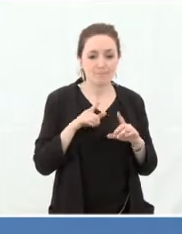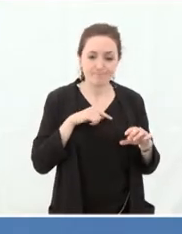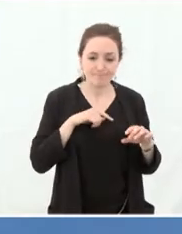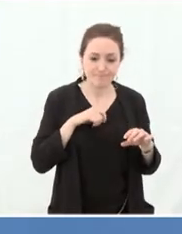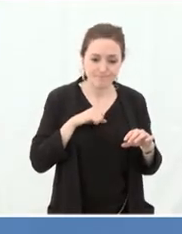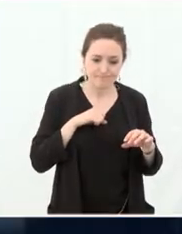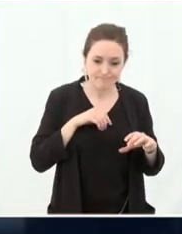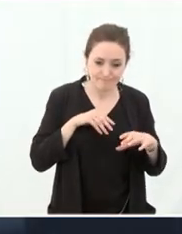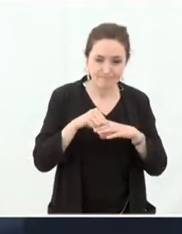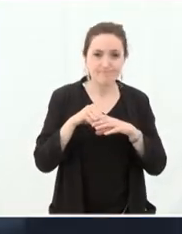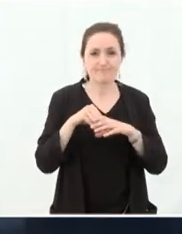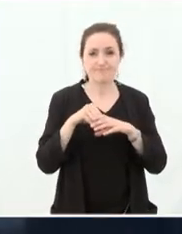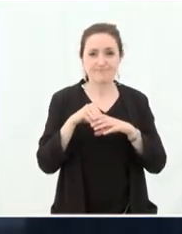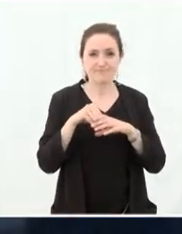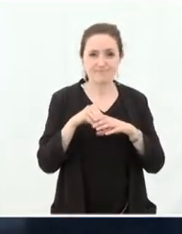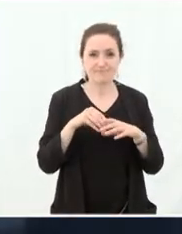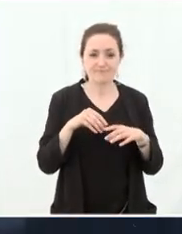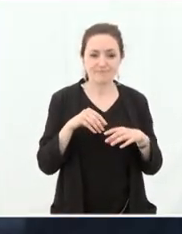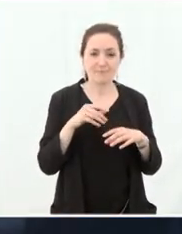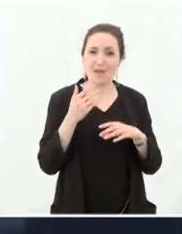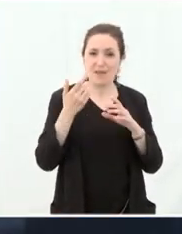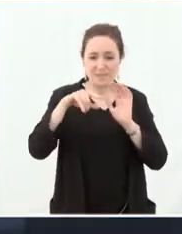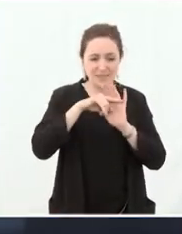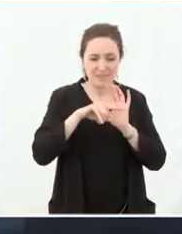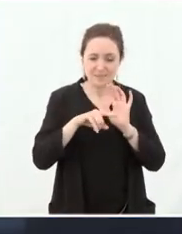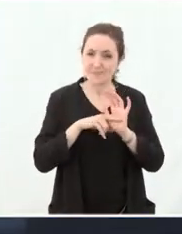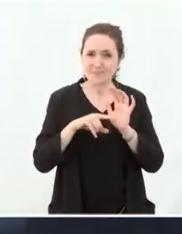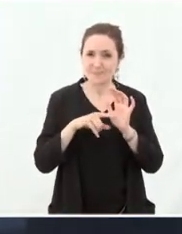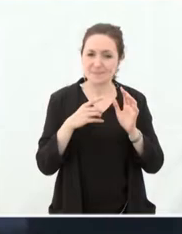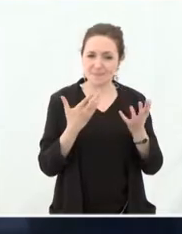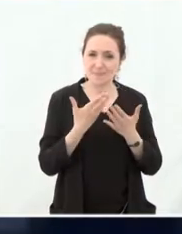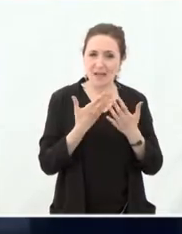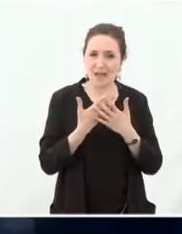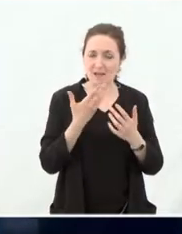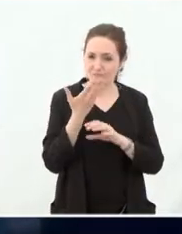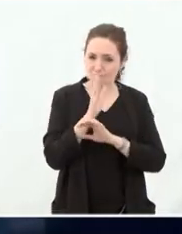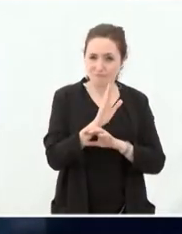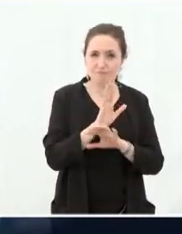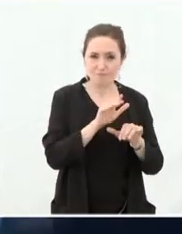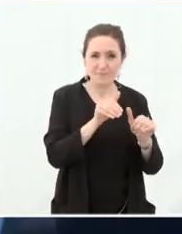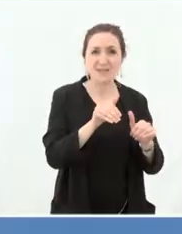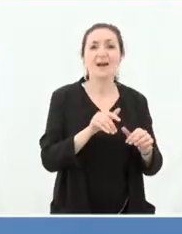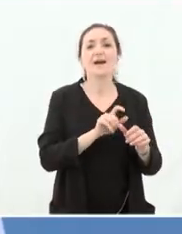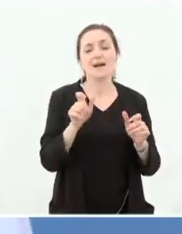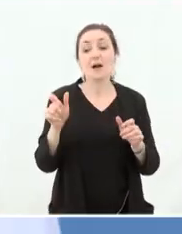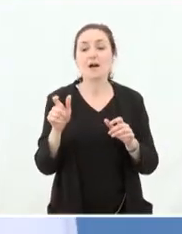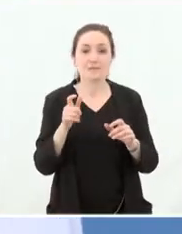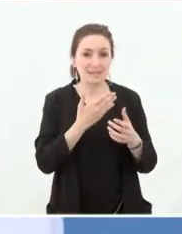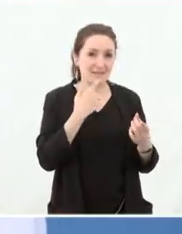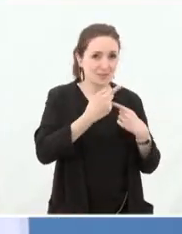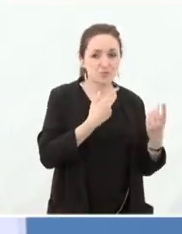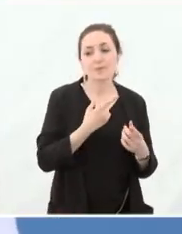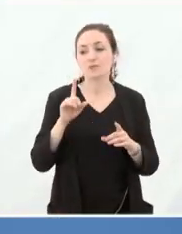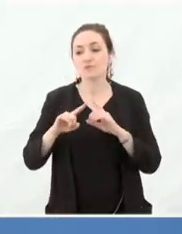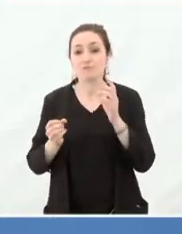vraiment, sa tâche vit, démontre ses principes. Ça, c'est la tradition. Et puis l'innovation, elle va être clairement liée au fait qu'il faut